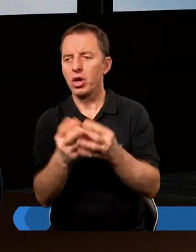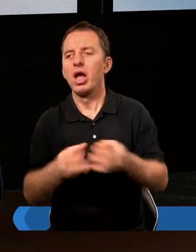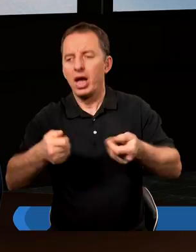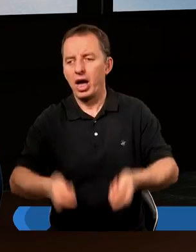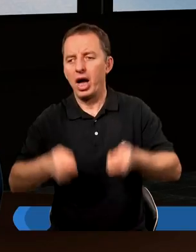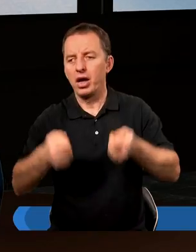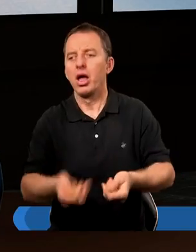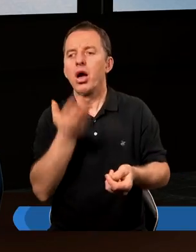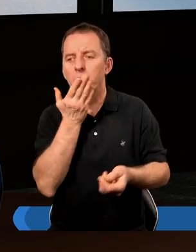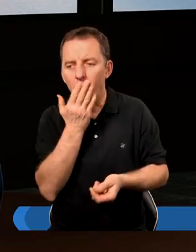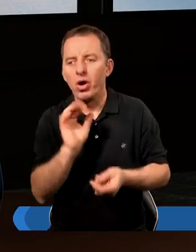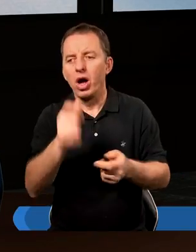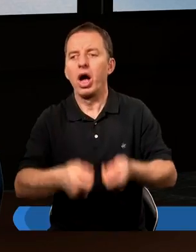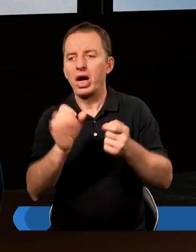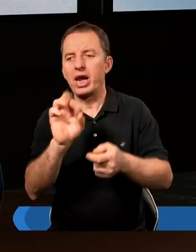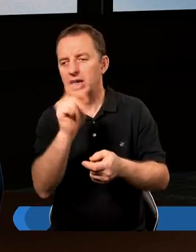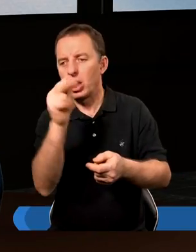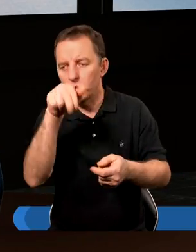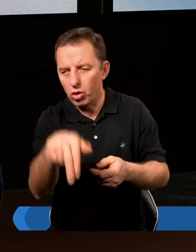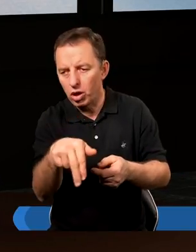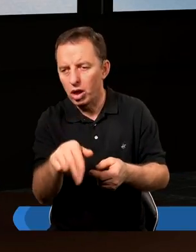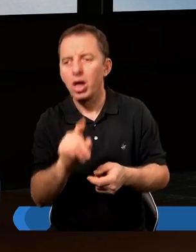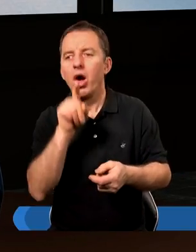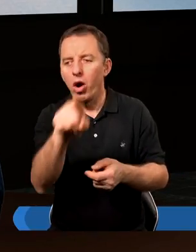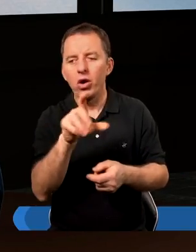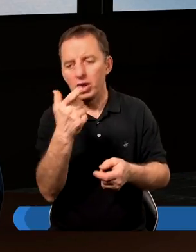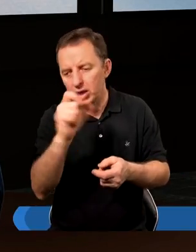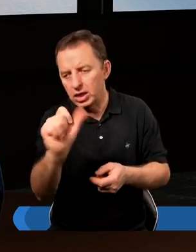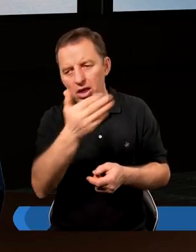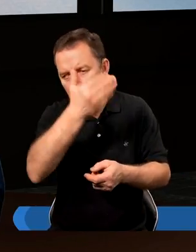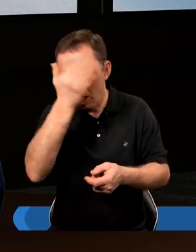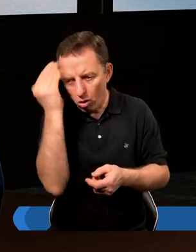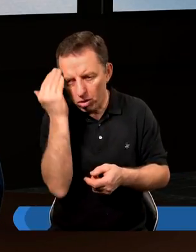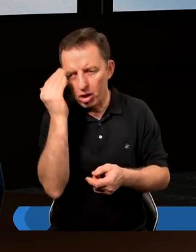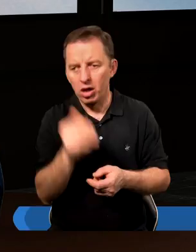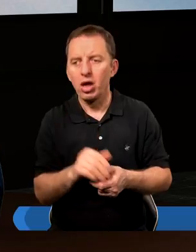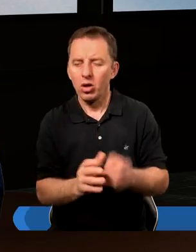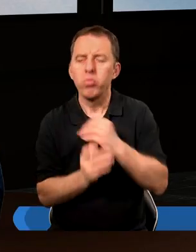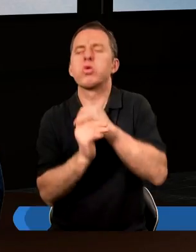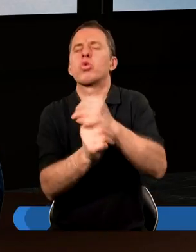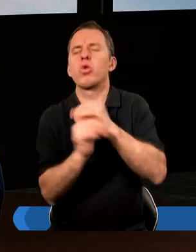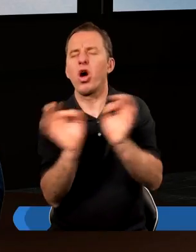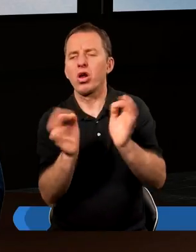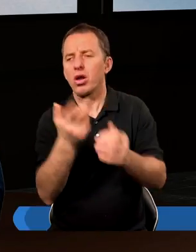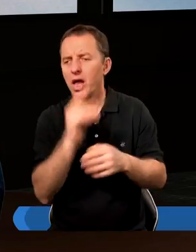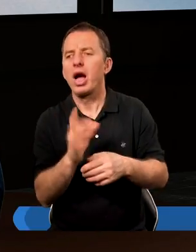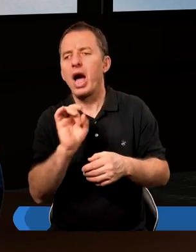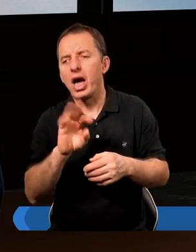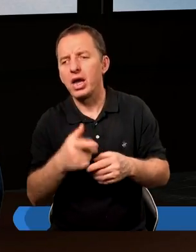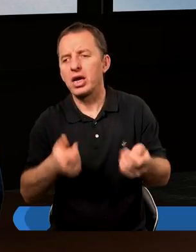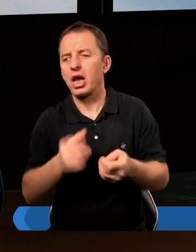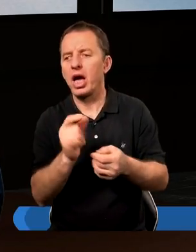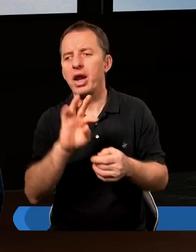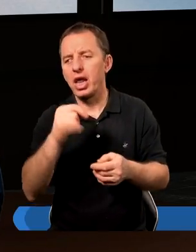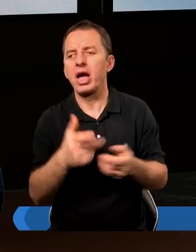a garnek mówił o garncarzu, on nic nie umie. To jest może brutalne porównanie garnka